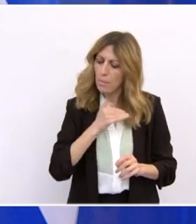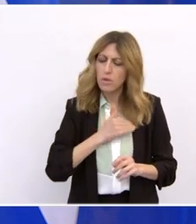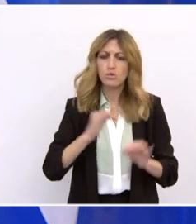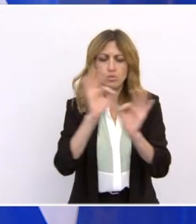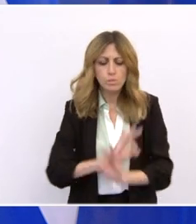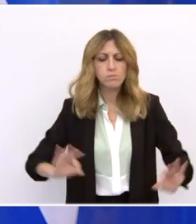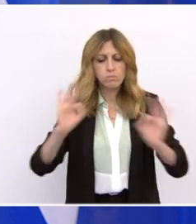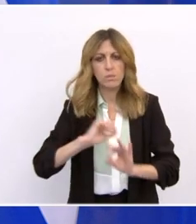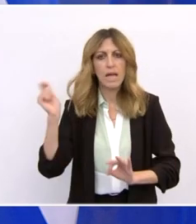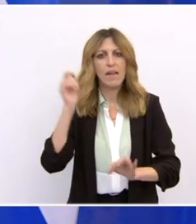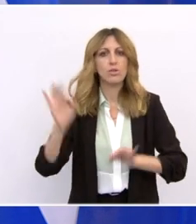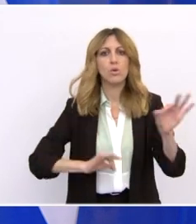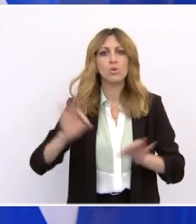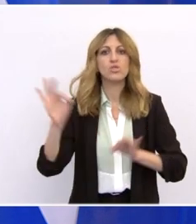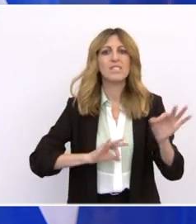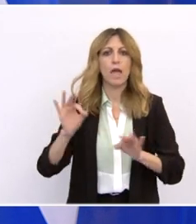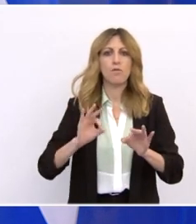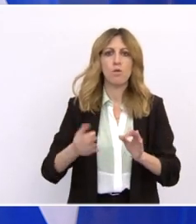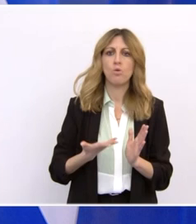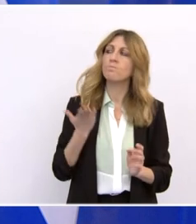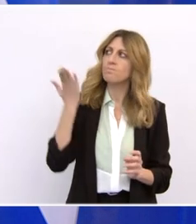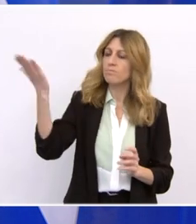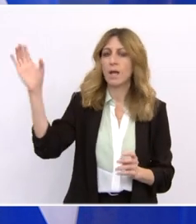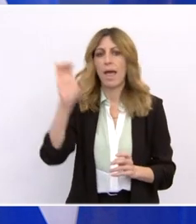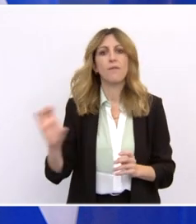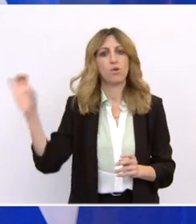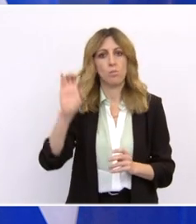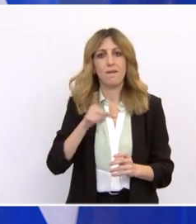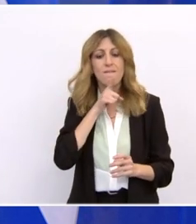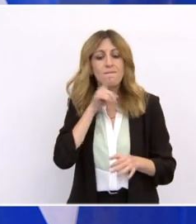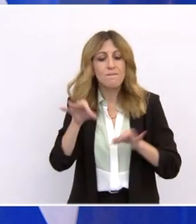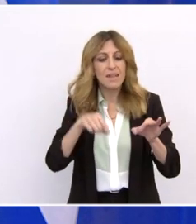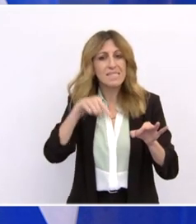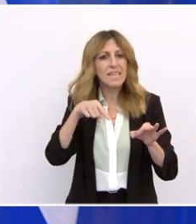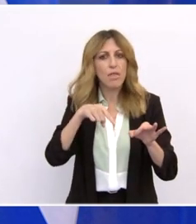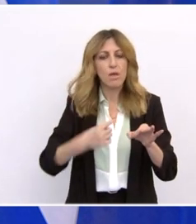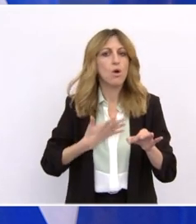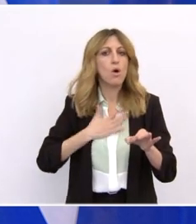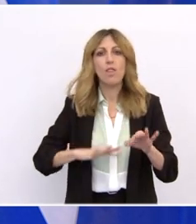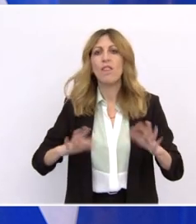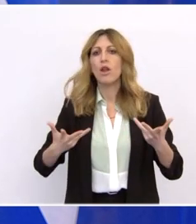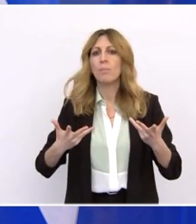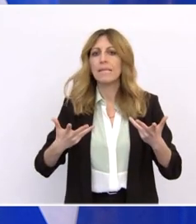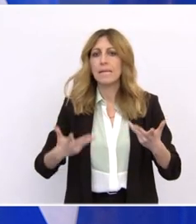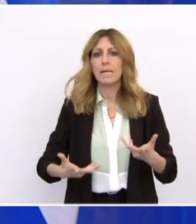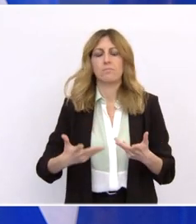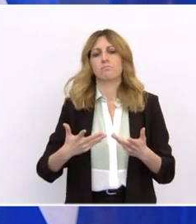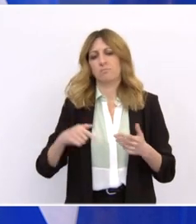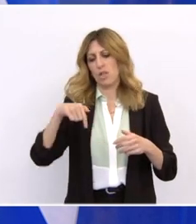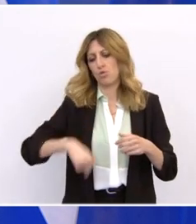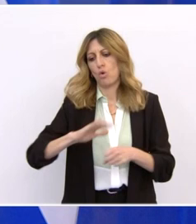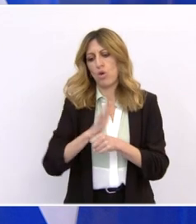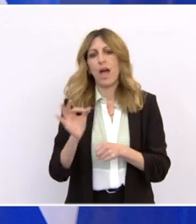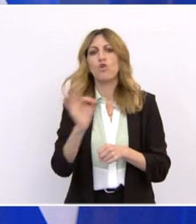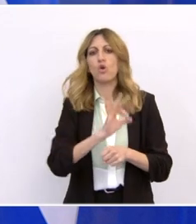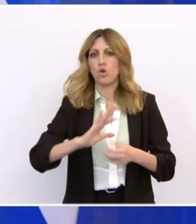Τη γέφυρα, δηλαδή, που θα την οδηγήσει όχι μόνο στη μετά-COVID εποχή, αλλά και